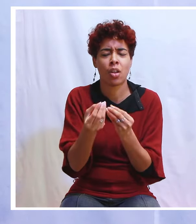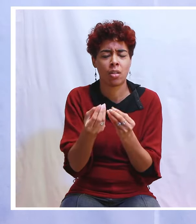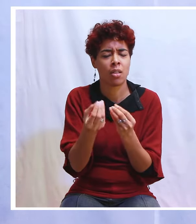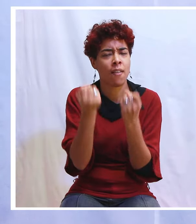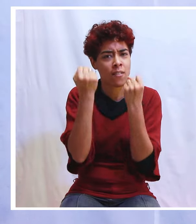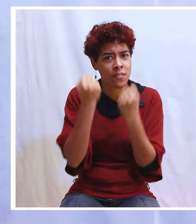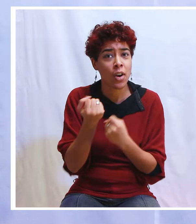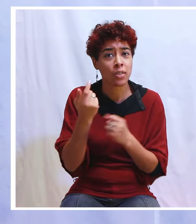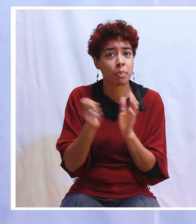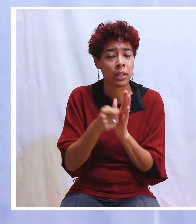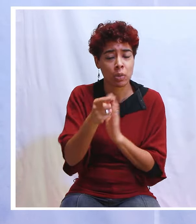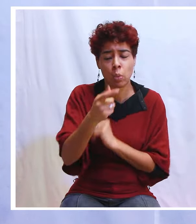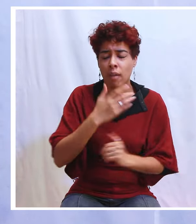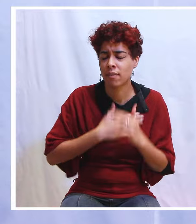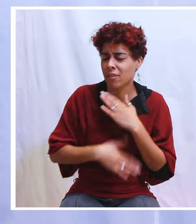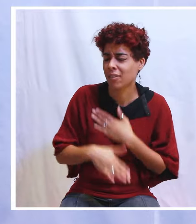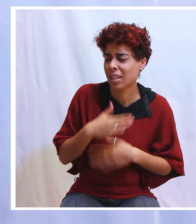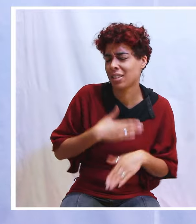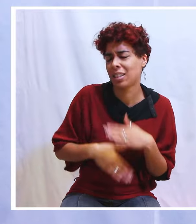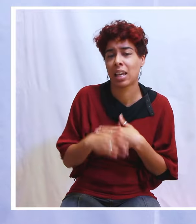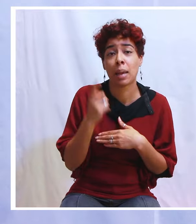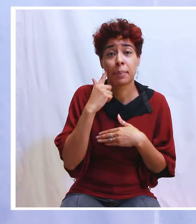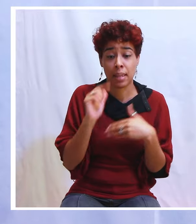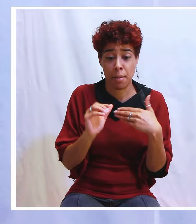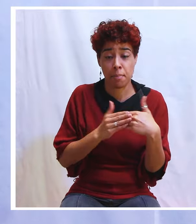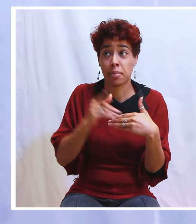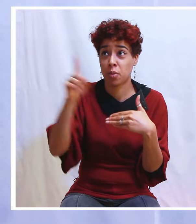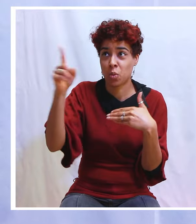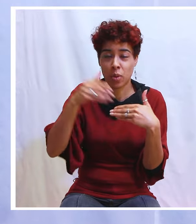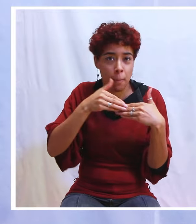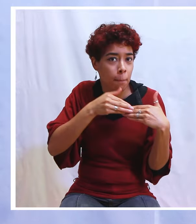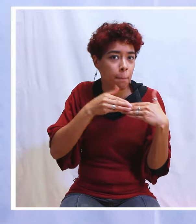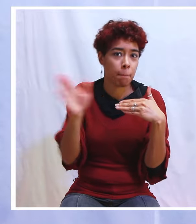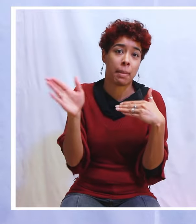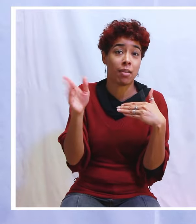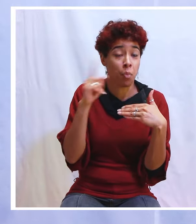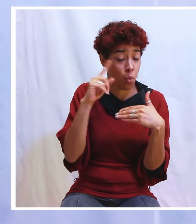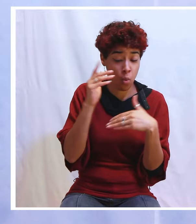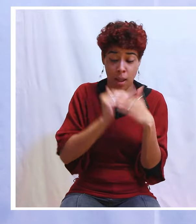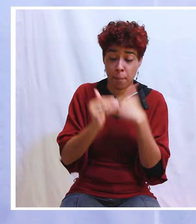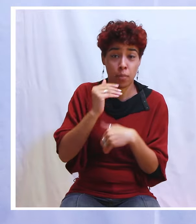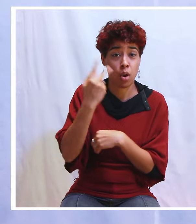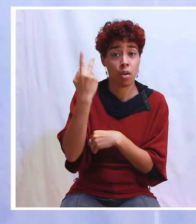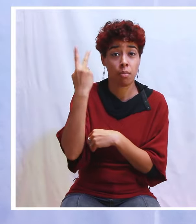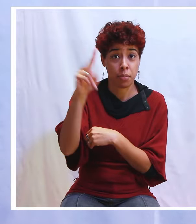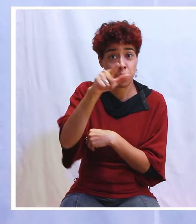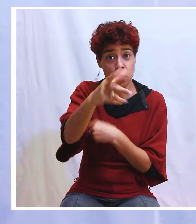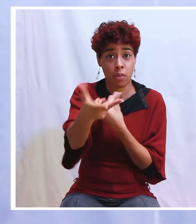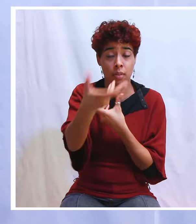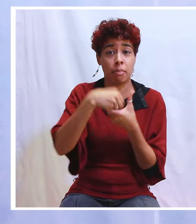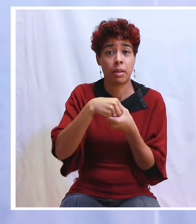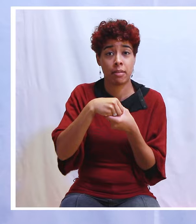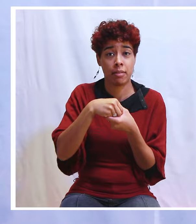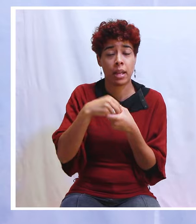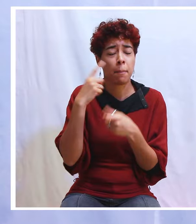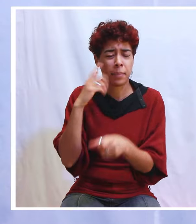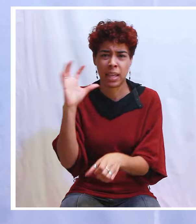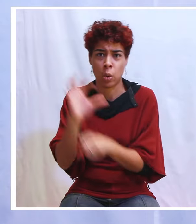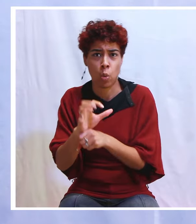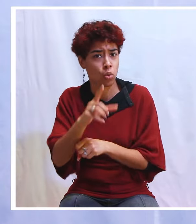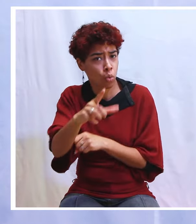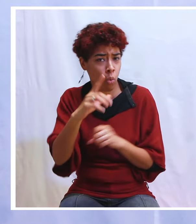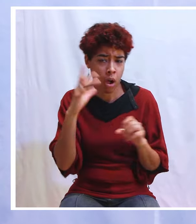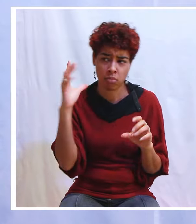fatigué. C'est Dieu qui va ouvrir les portes quand elles seront fermées, parce que tu es dans son plan et sa volonté. À toute opposition, tu seras